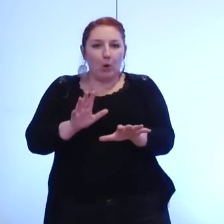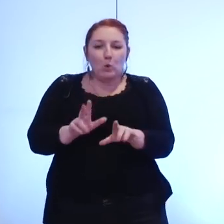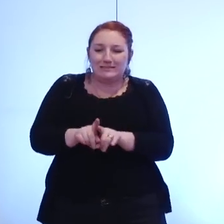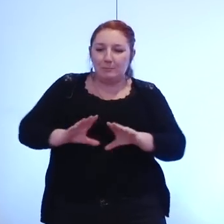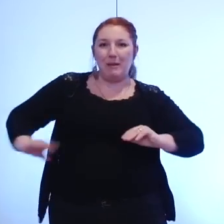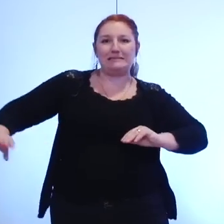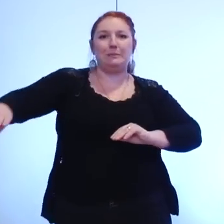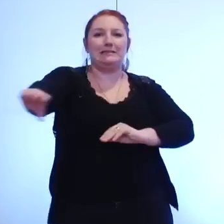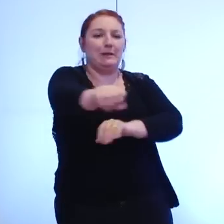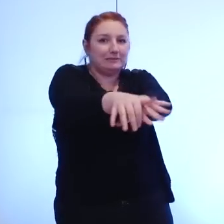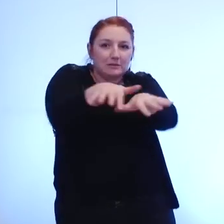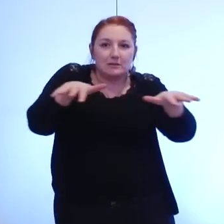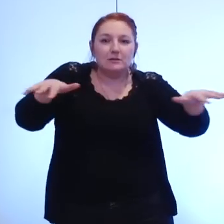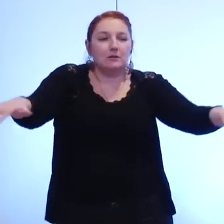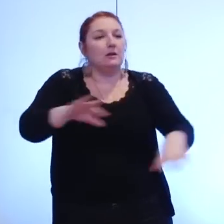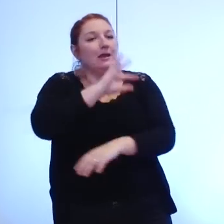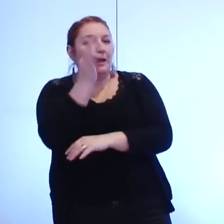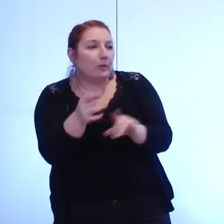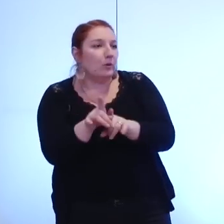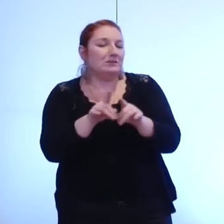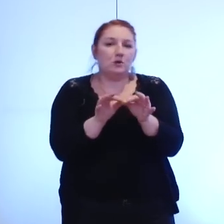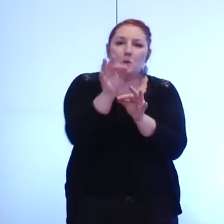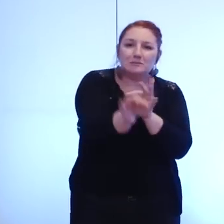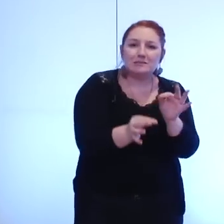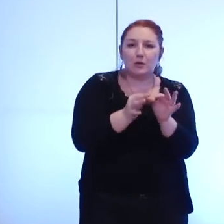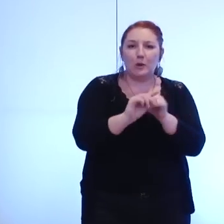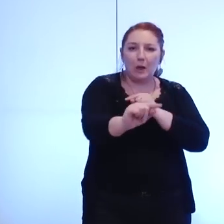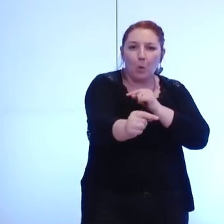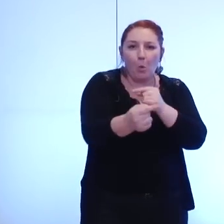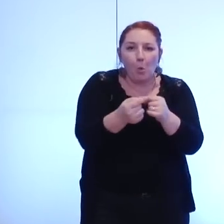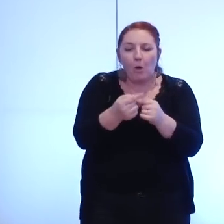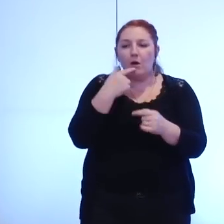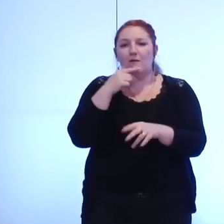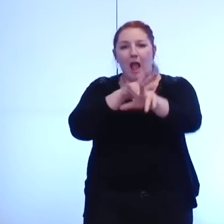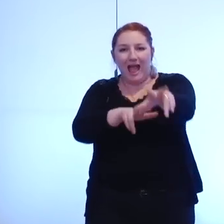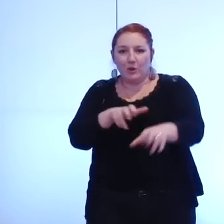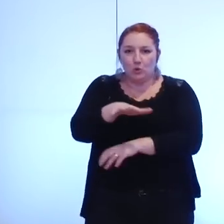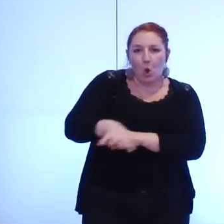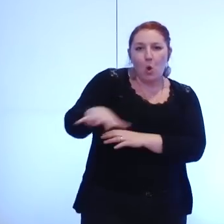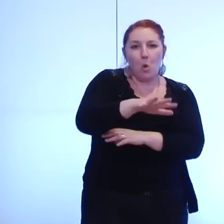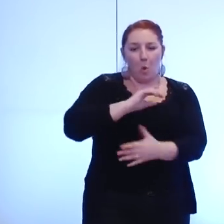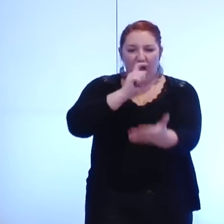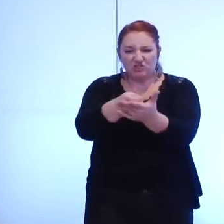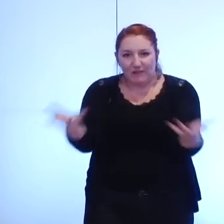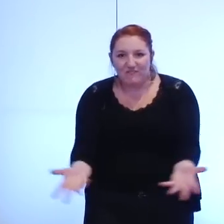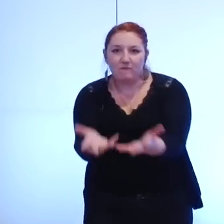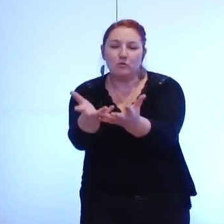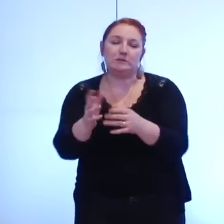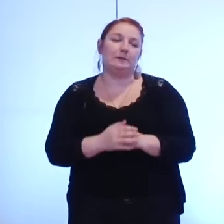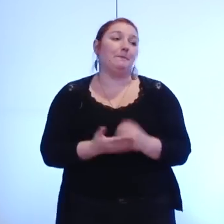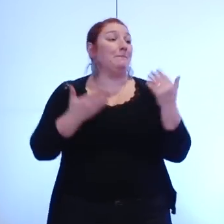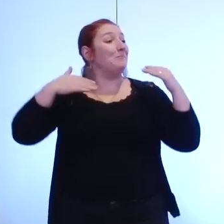agricole qui favorise les circuits courts et les maintiens des agriculteurs locaux mais par contre les habitants